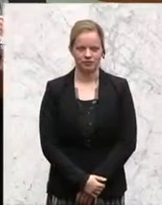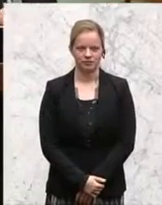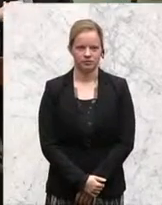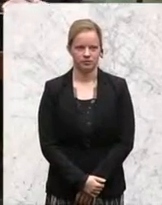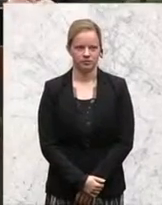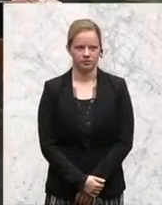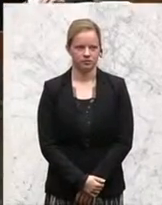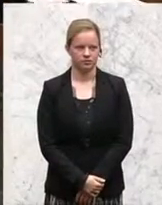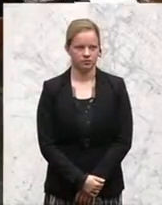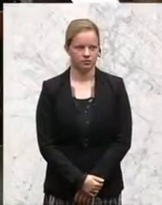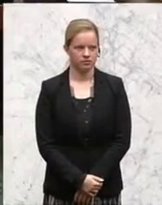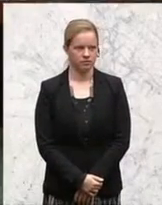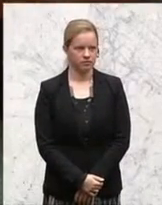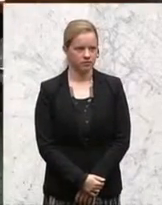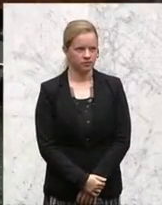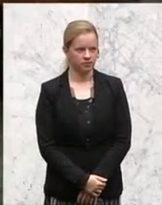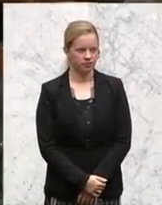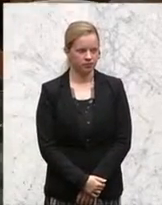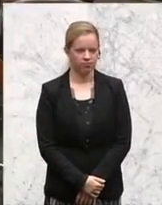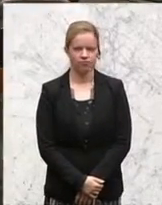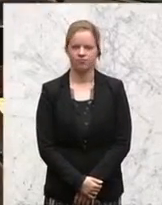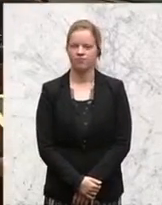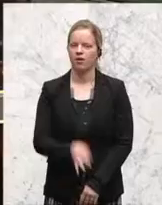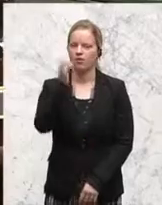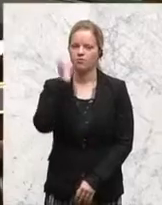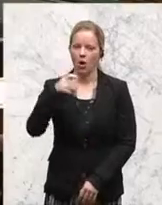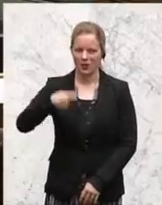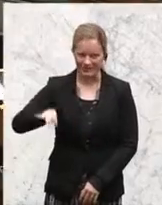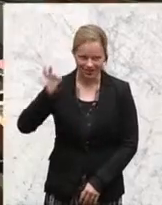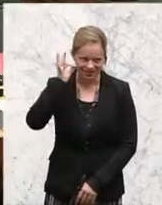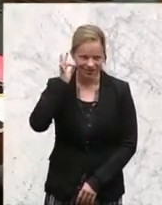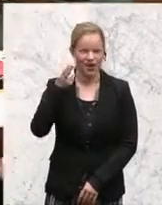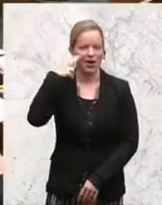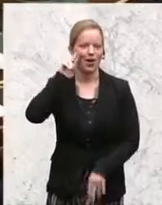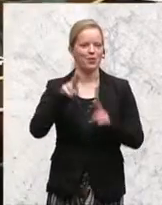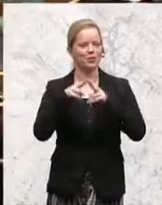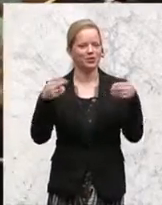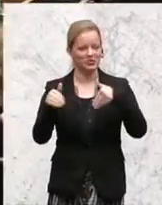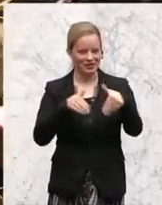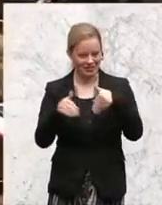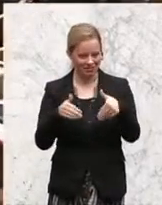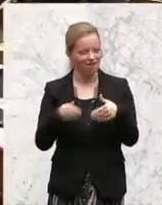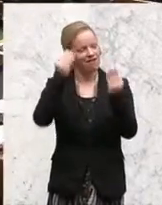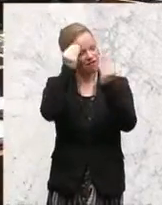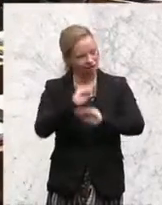Sicherheitssprecher Peter Pilz von den Grünen. Frau Präsidentin, Herr Bundesminister, werte Kolleginnen und Kollegen.